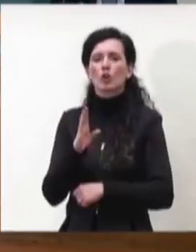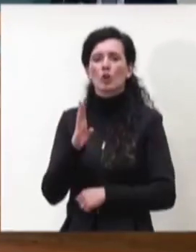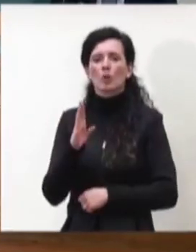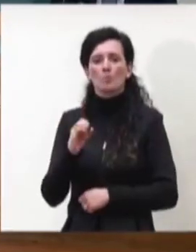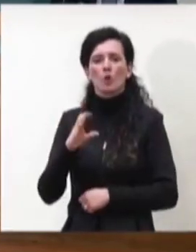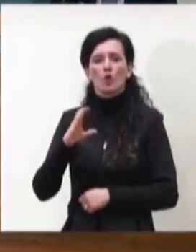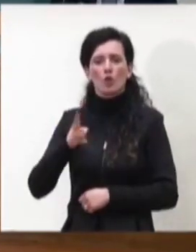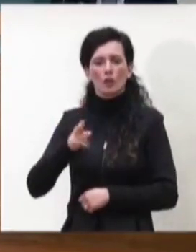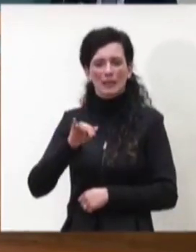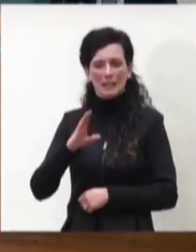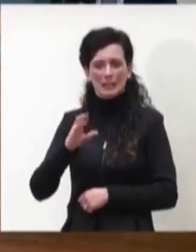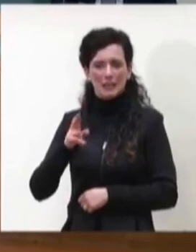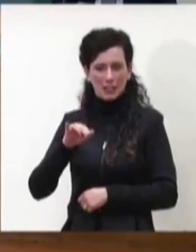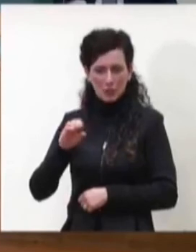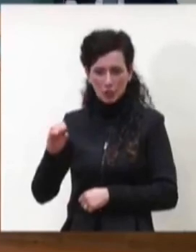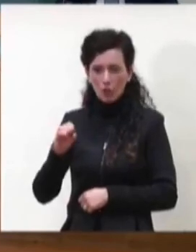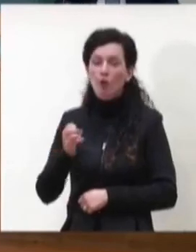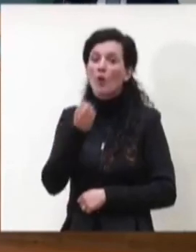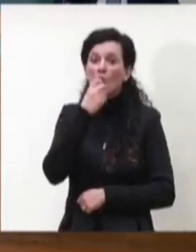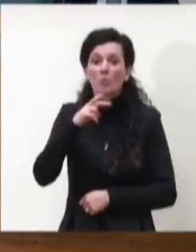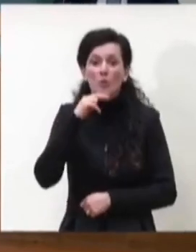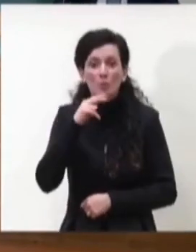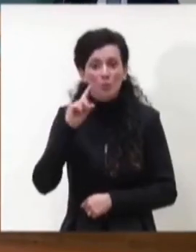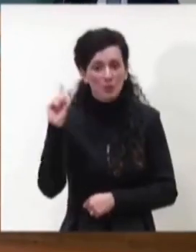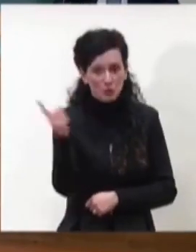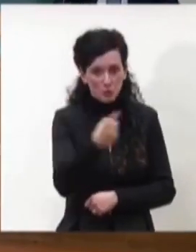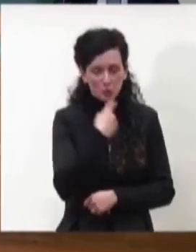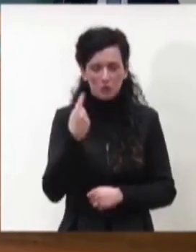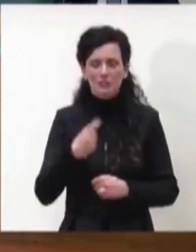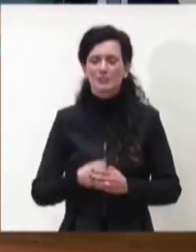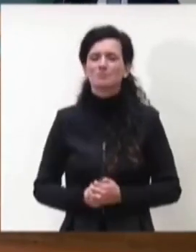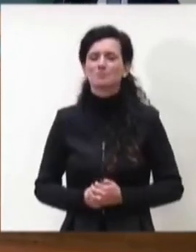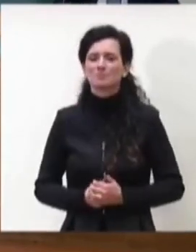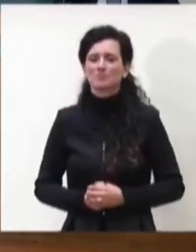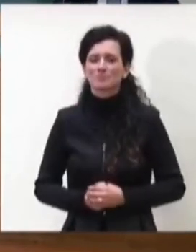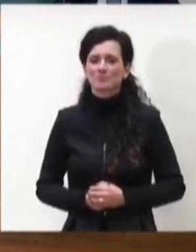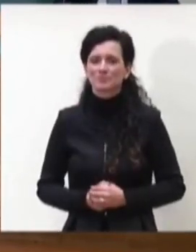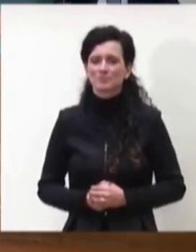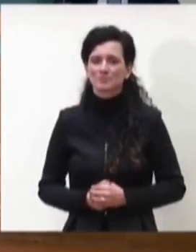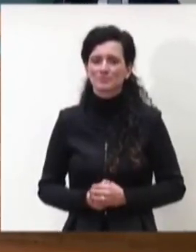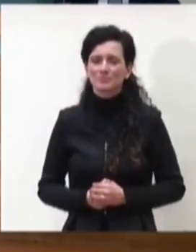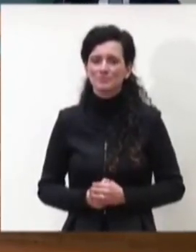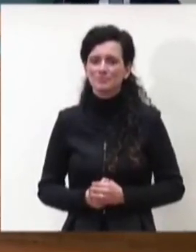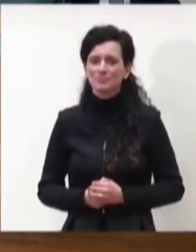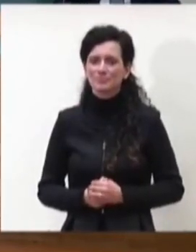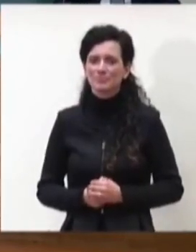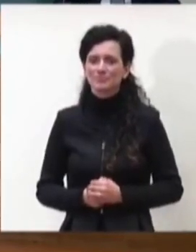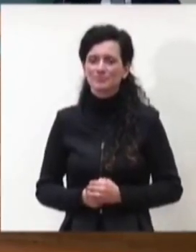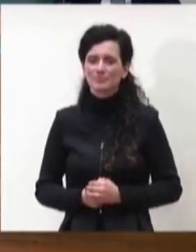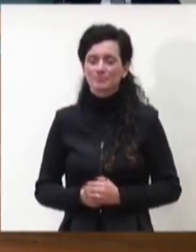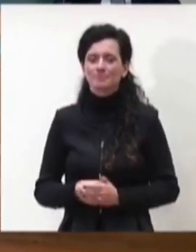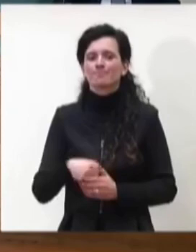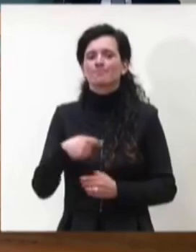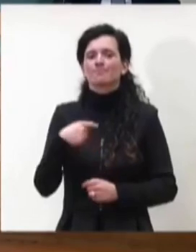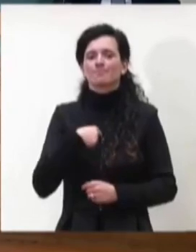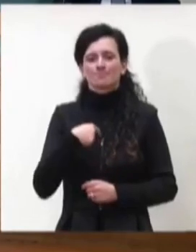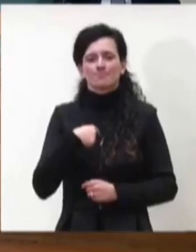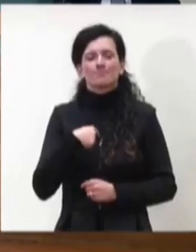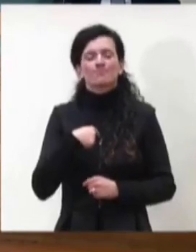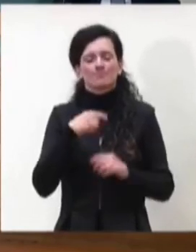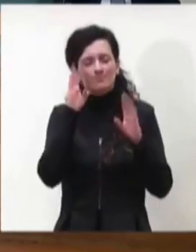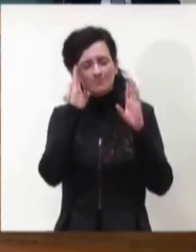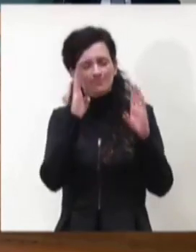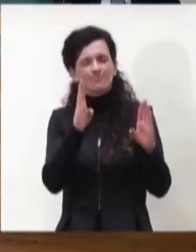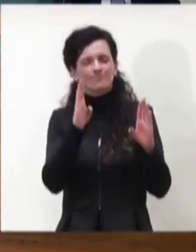'introduzione e buon pomeriggio a tutti. Io mi focalizzerei sugli aspetti che